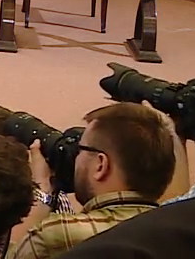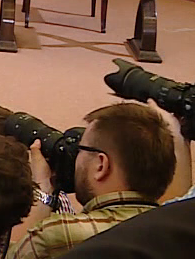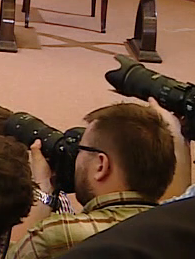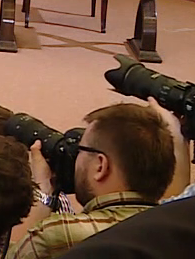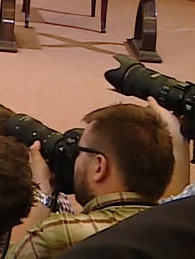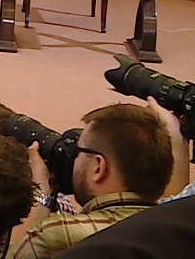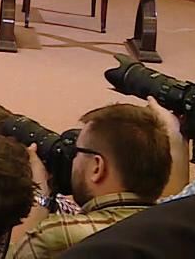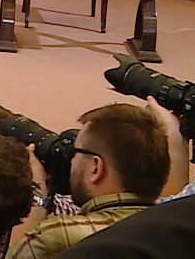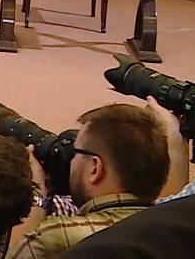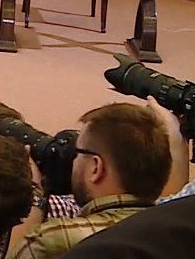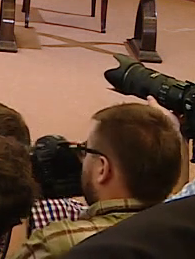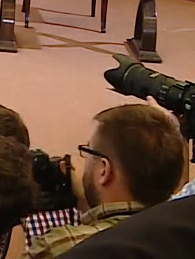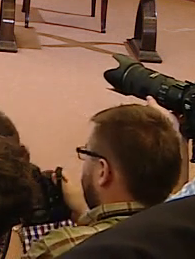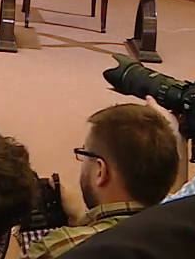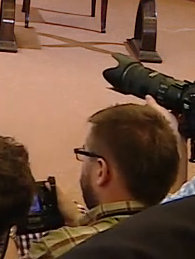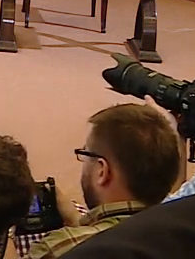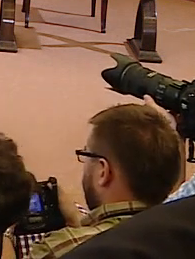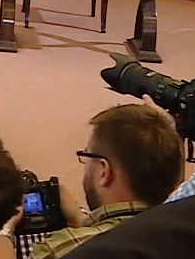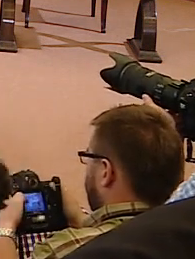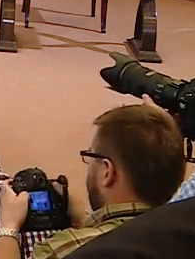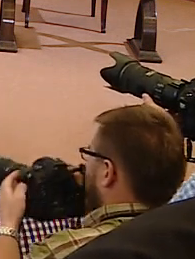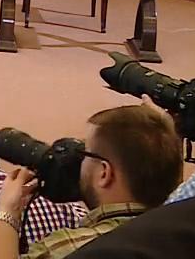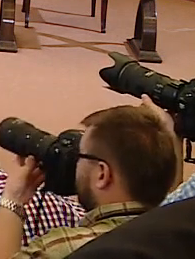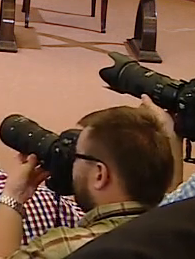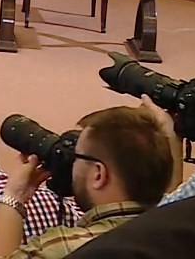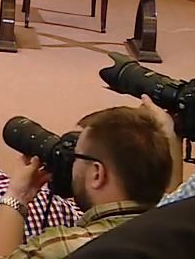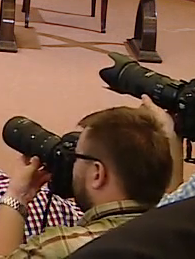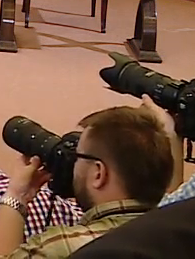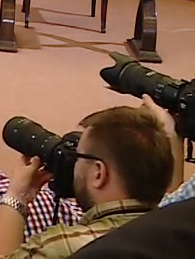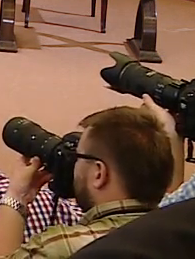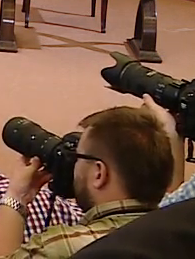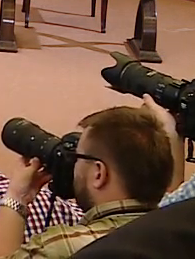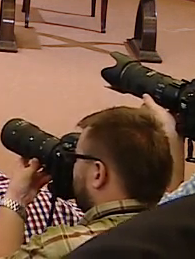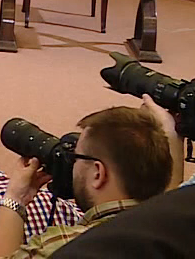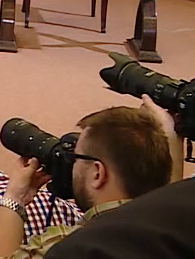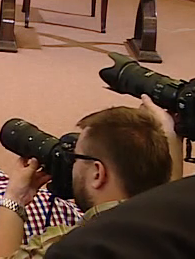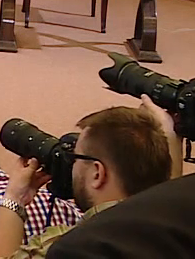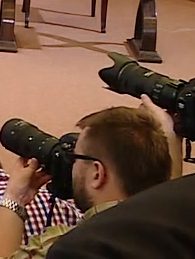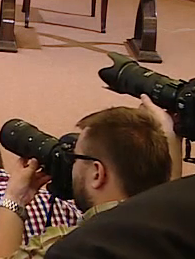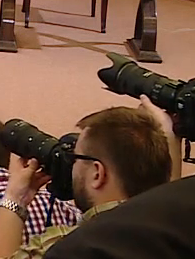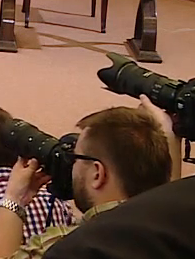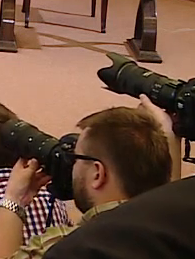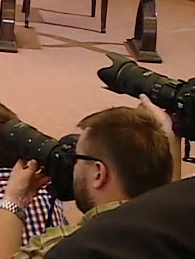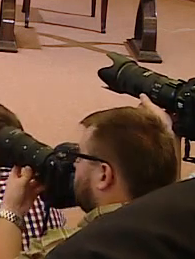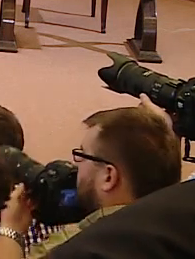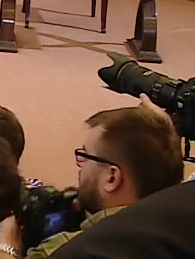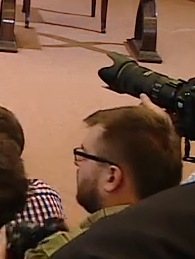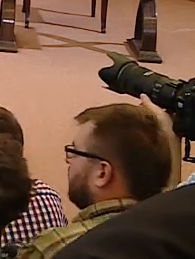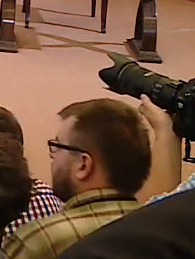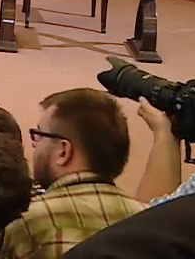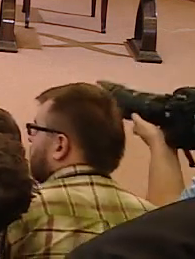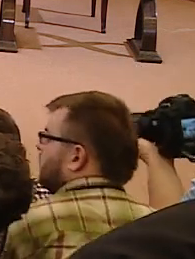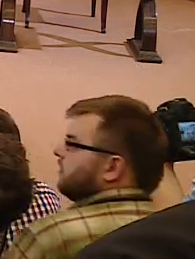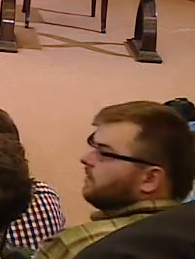Dzień dobry, witam Państwa na konferencji prasowej, która połączona jest z ceremonią podpisania listu intencyjnego w sprawie budowy